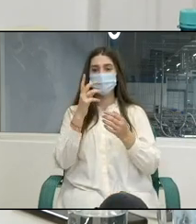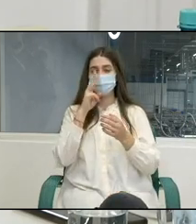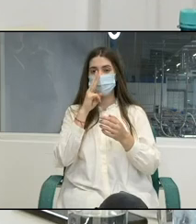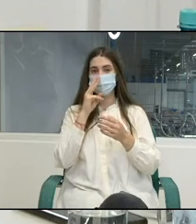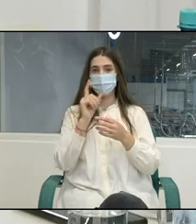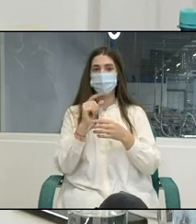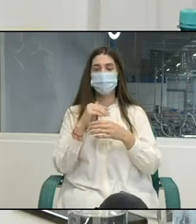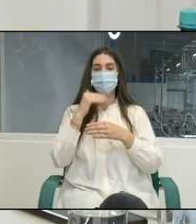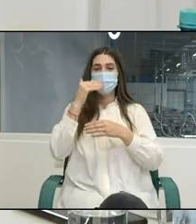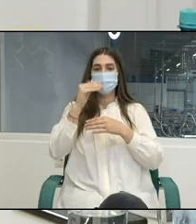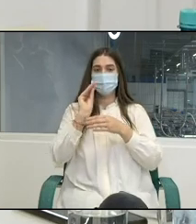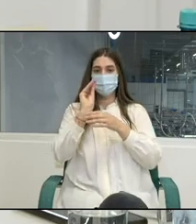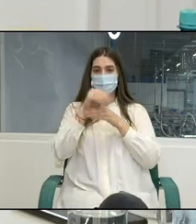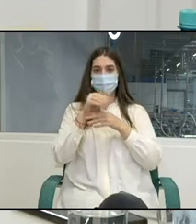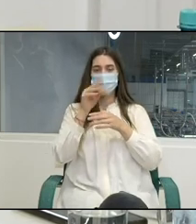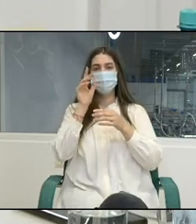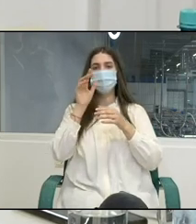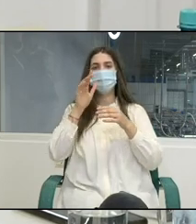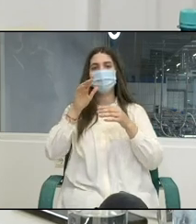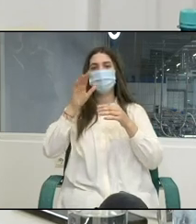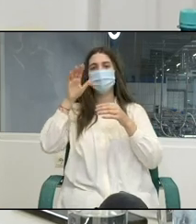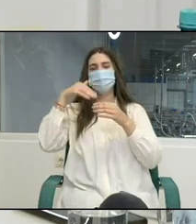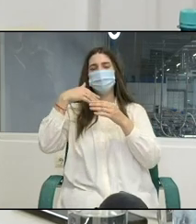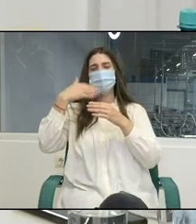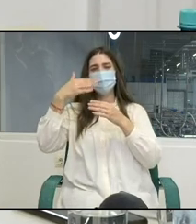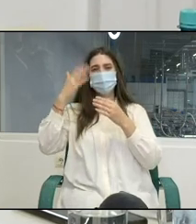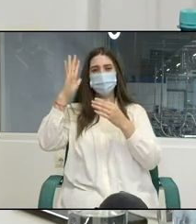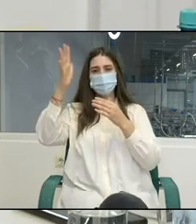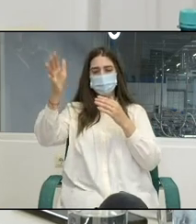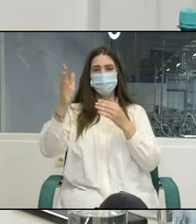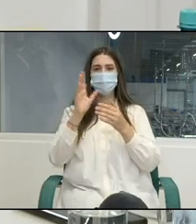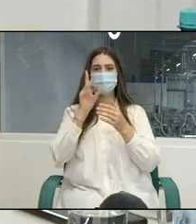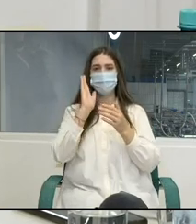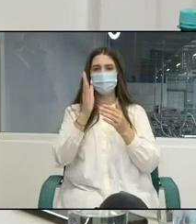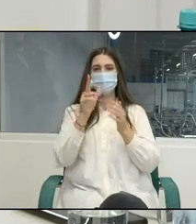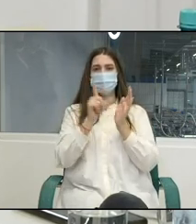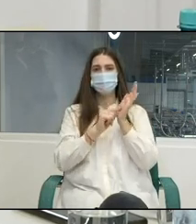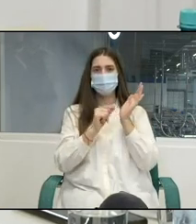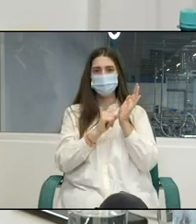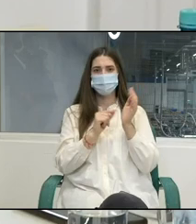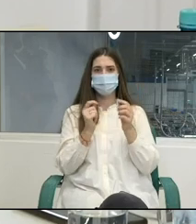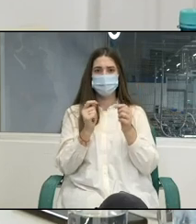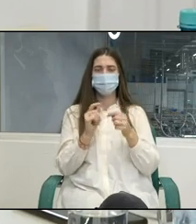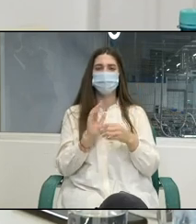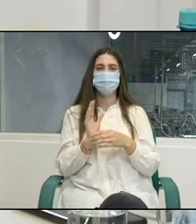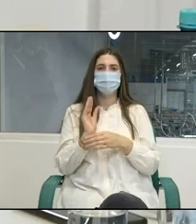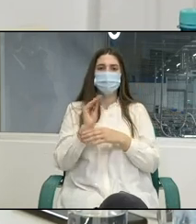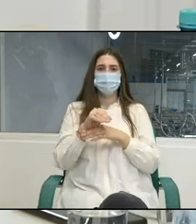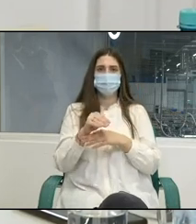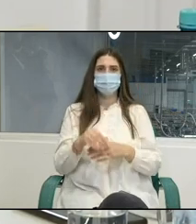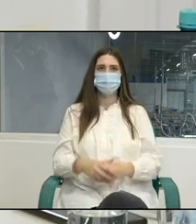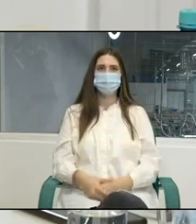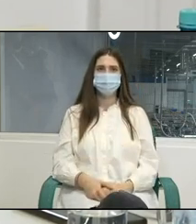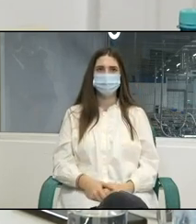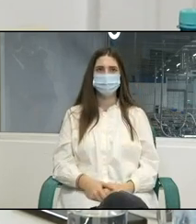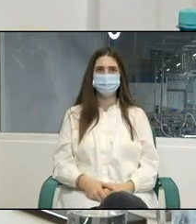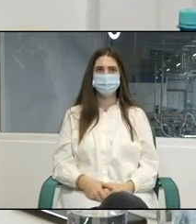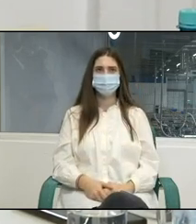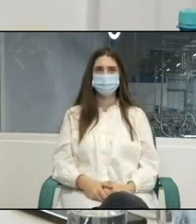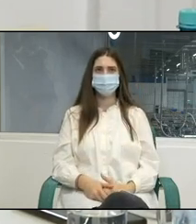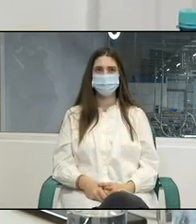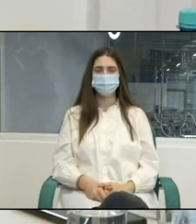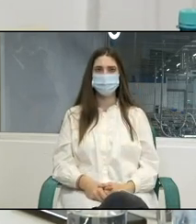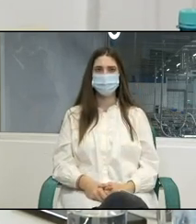viitorul pensionar deci pentru noi este important ca împreună cu suportul OEM să asigurăm implementarea în țară a